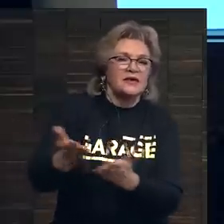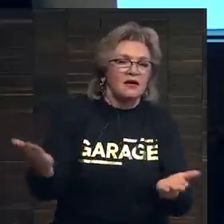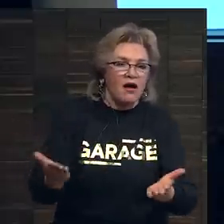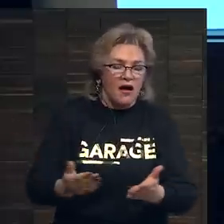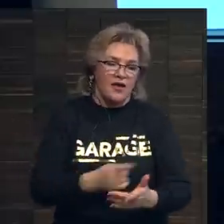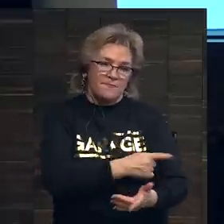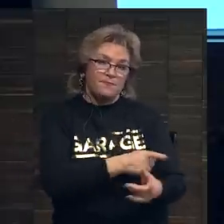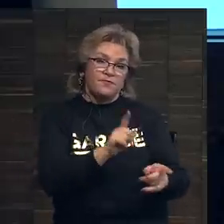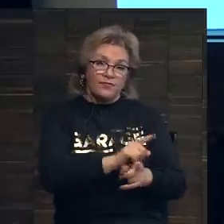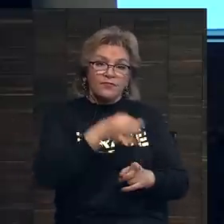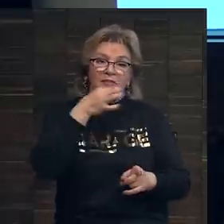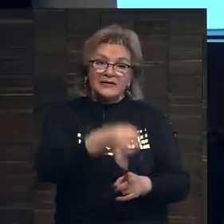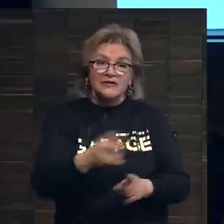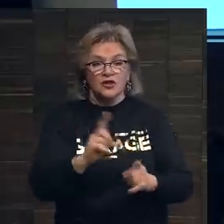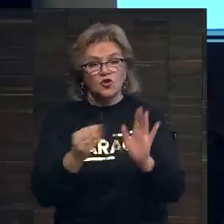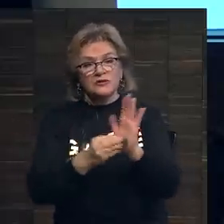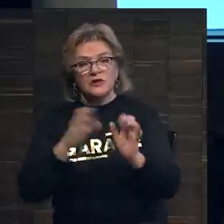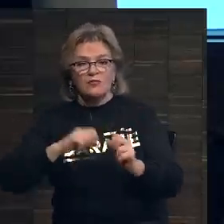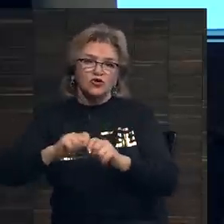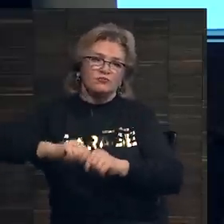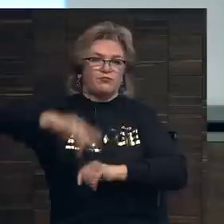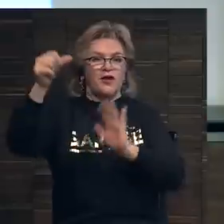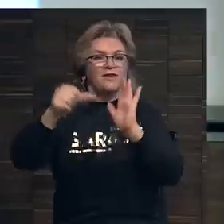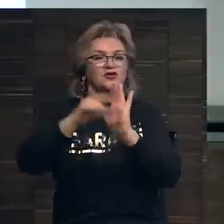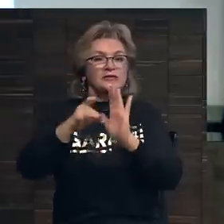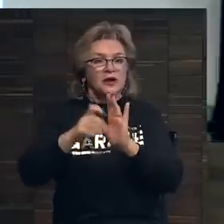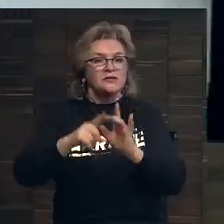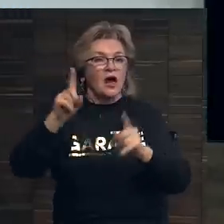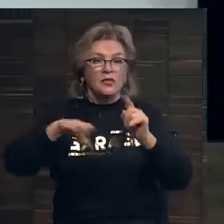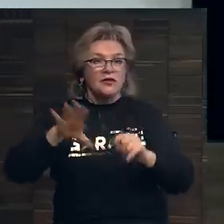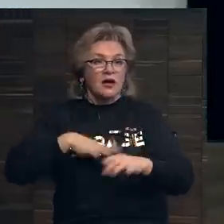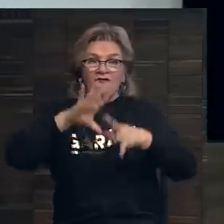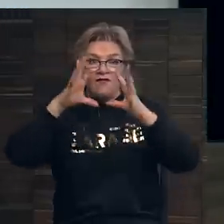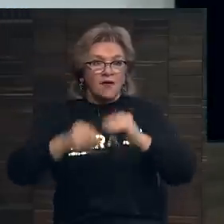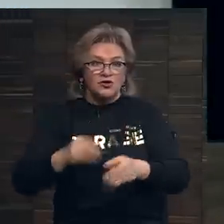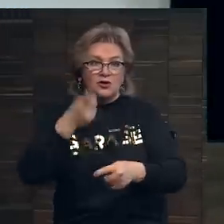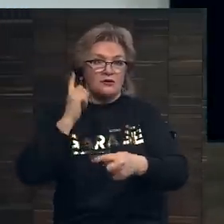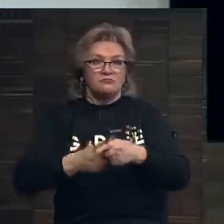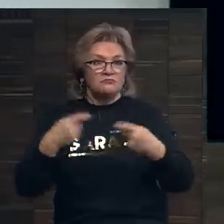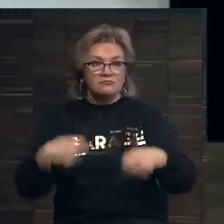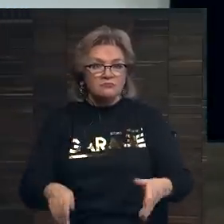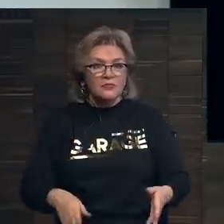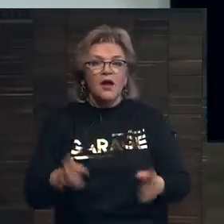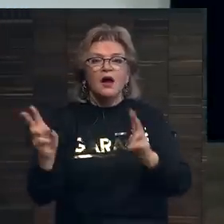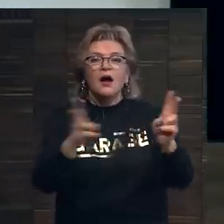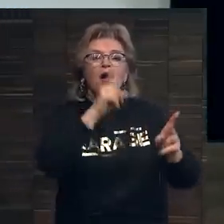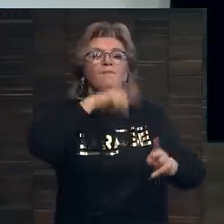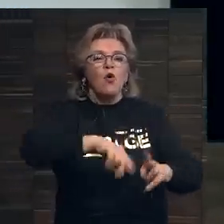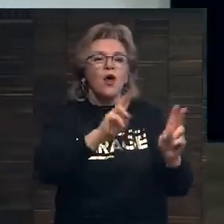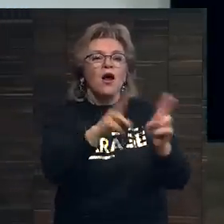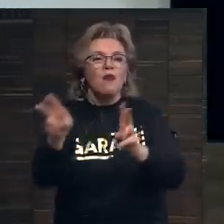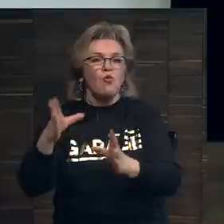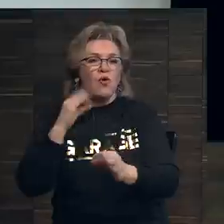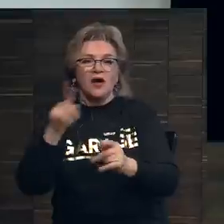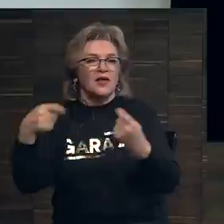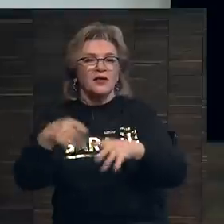Итак, я вам сказал, что цена может возрасти в шесть раз, но иногда ведь лот не продается. И для кого это плохо, когда лот не продается?